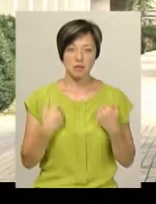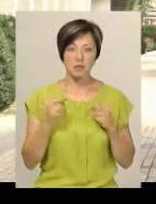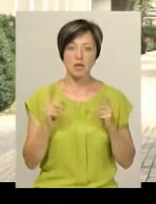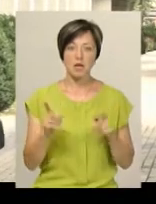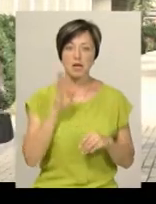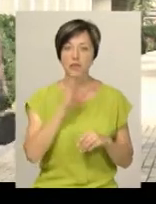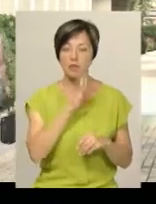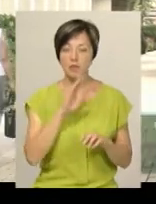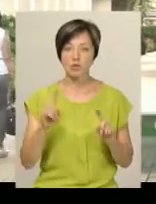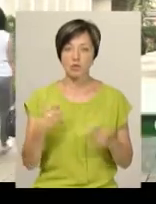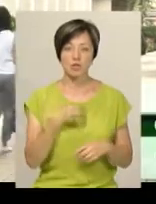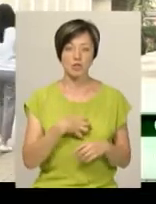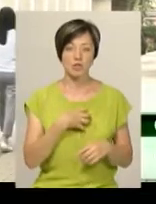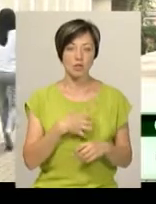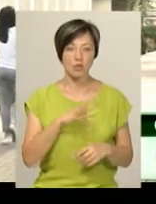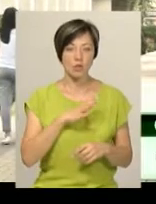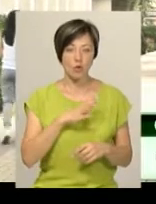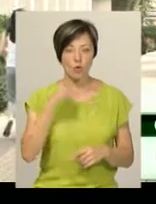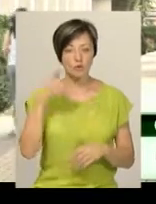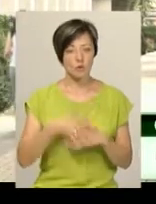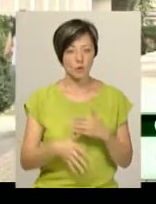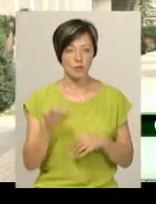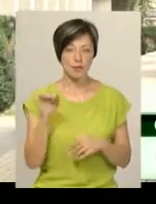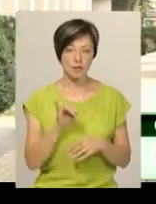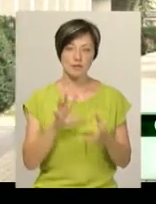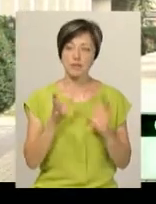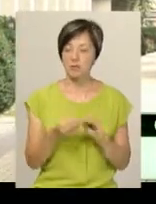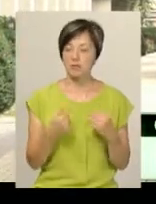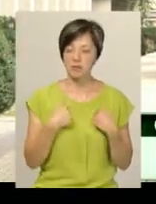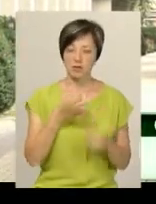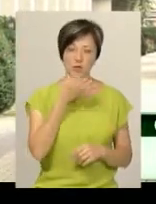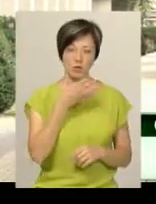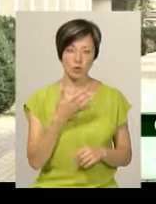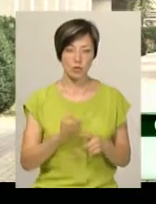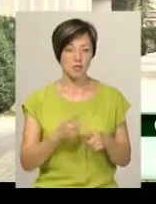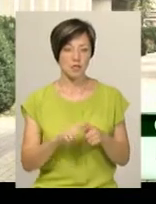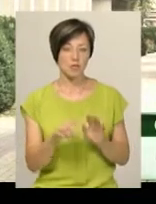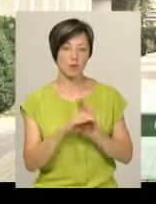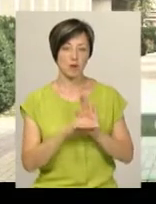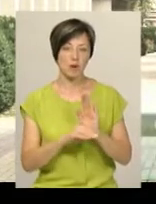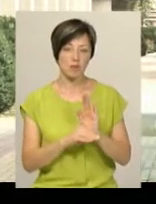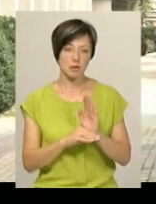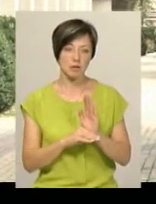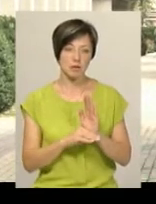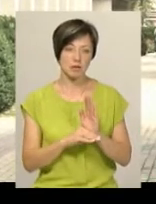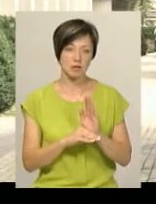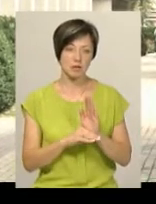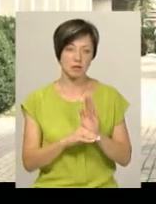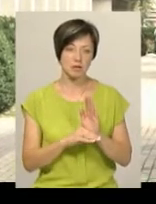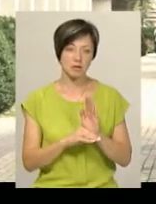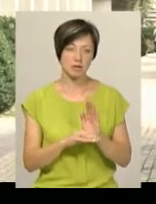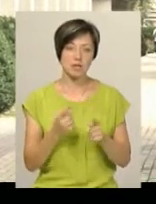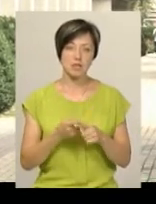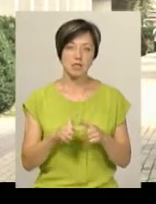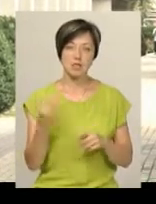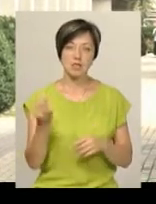дуже важливо було усвідомлювати і взагалі мені сподобалася ця програма, тому що це